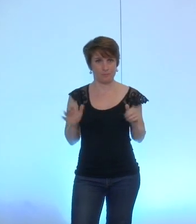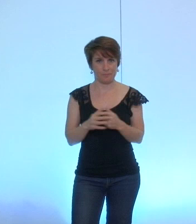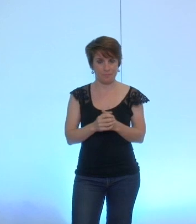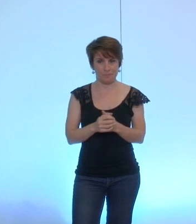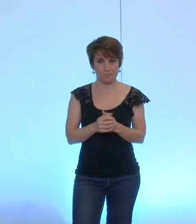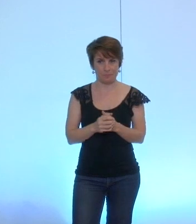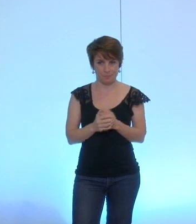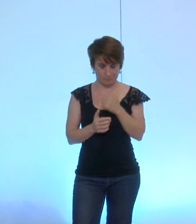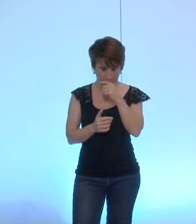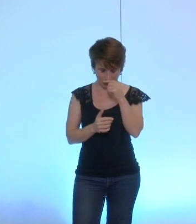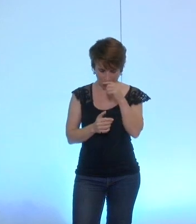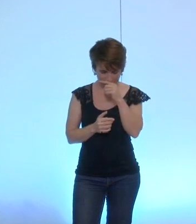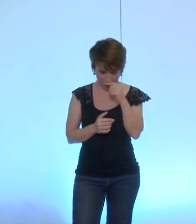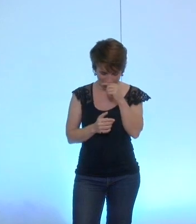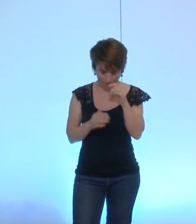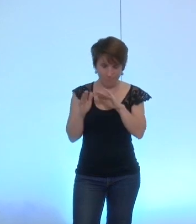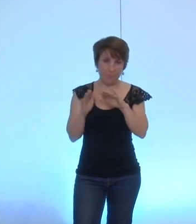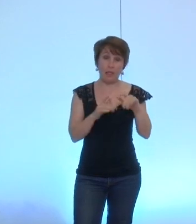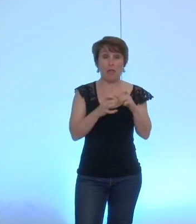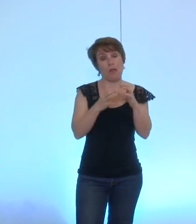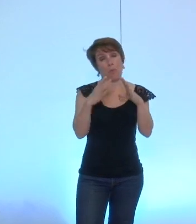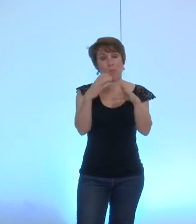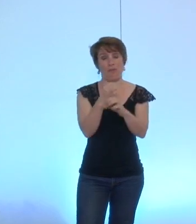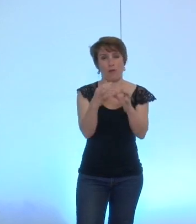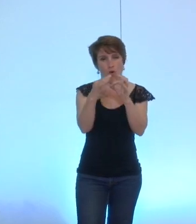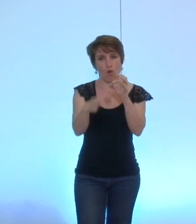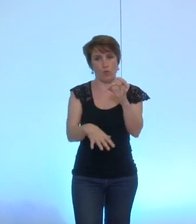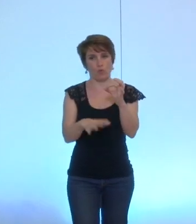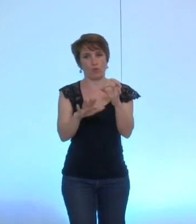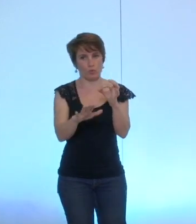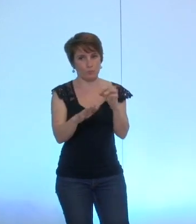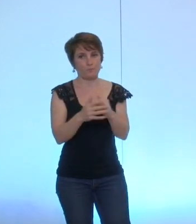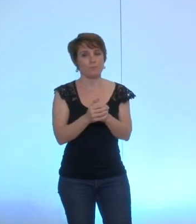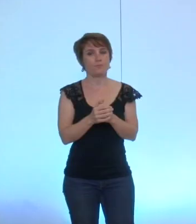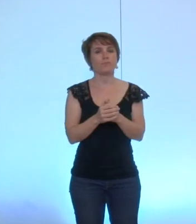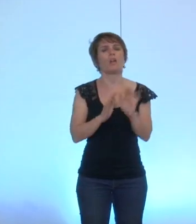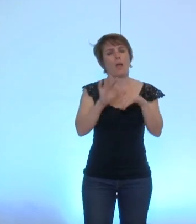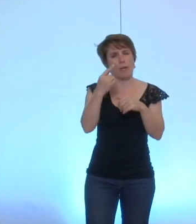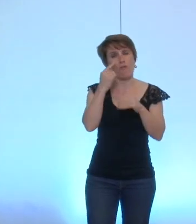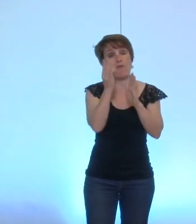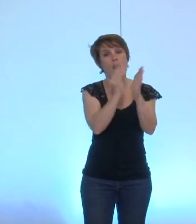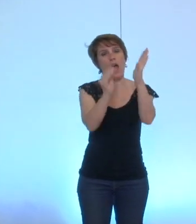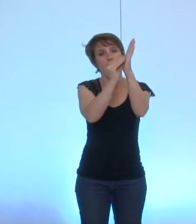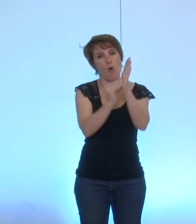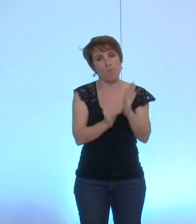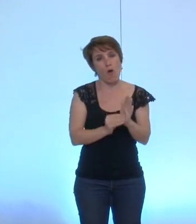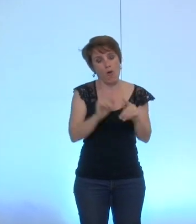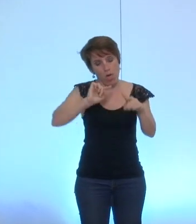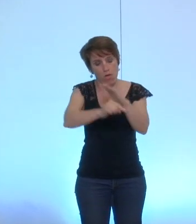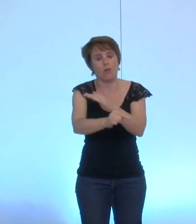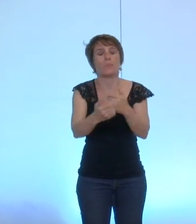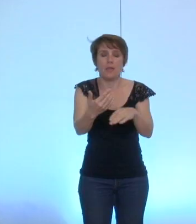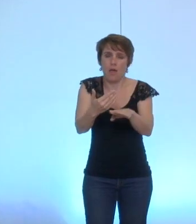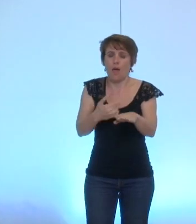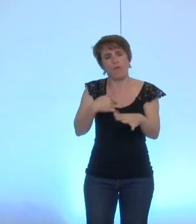Permettez-moi en conclusion et avant que nous étudions chacun des amendements, de m'étonner de ce que je